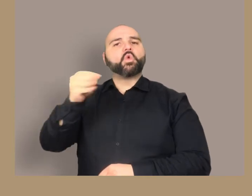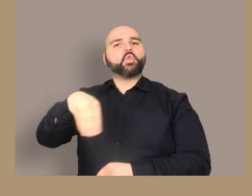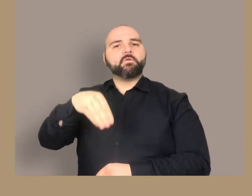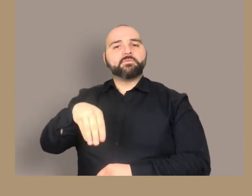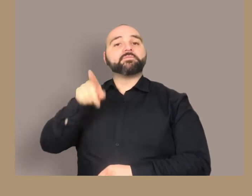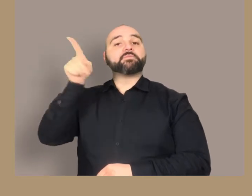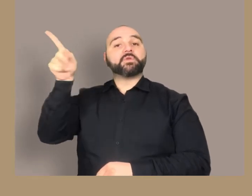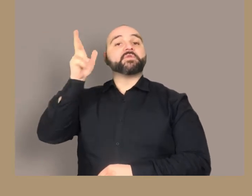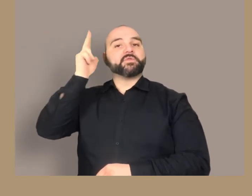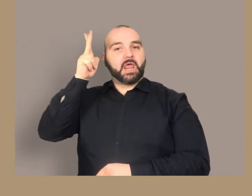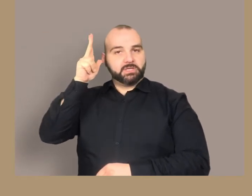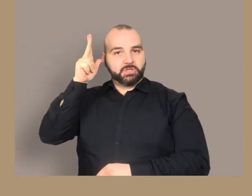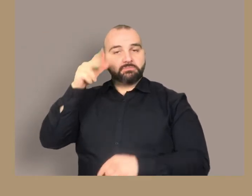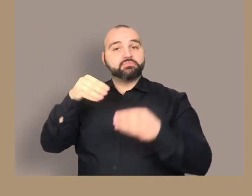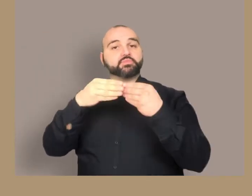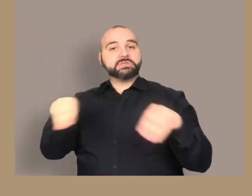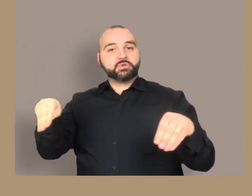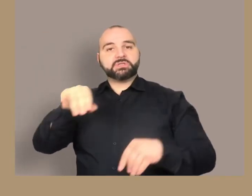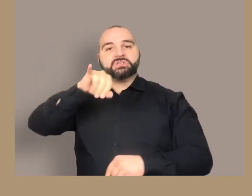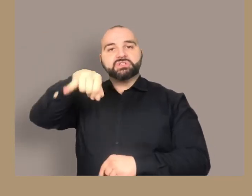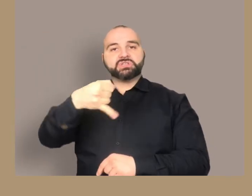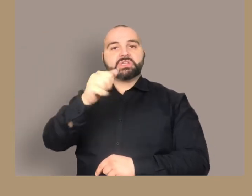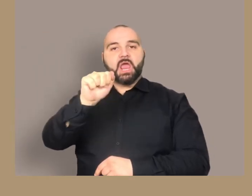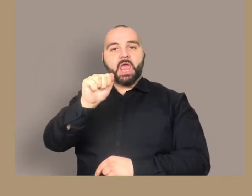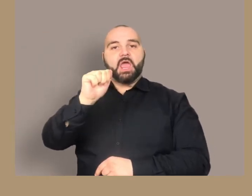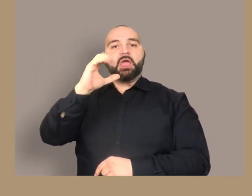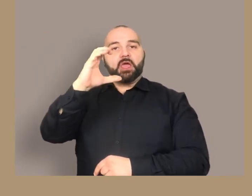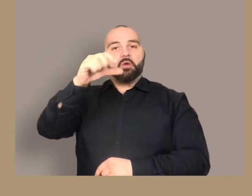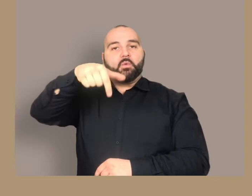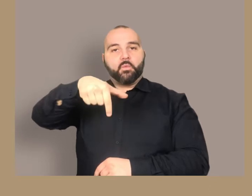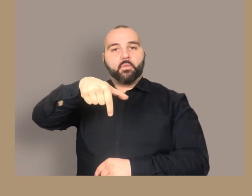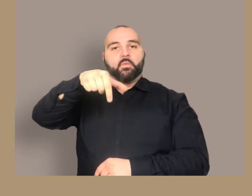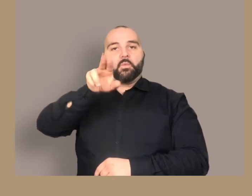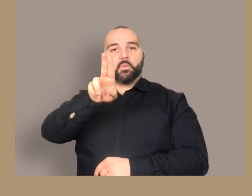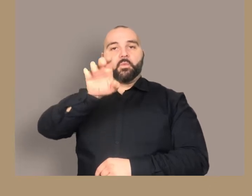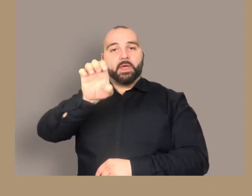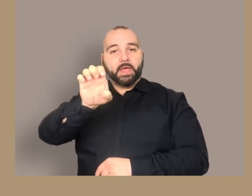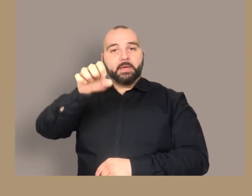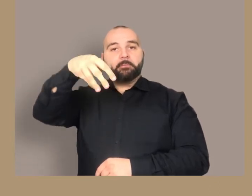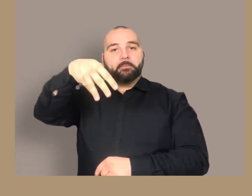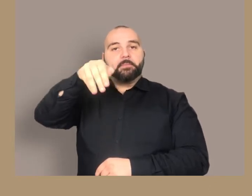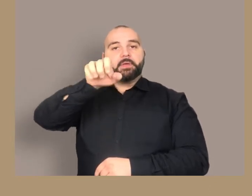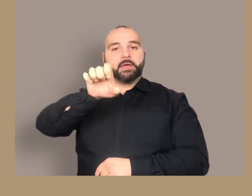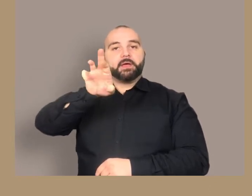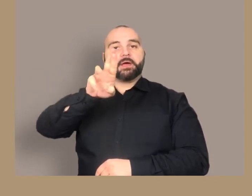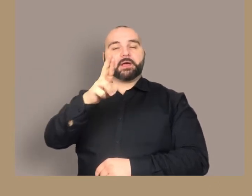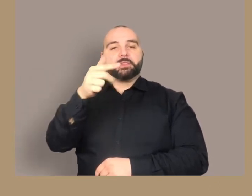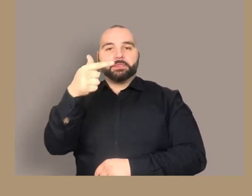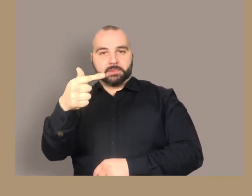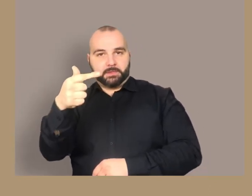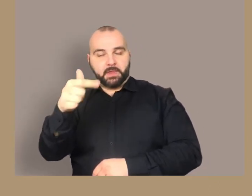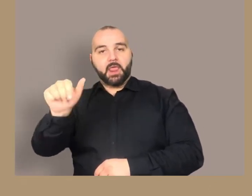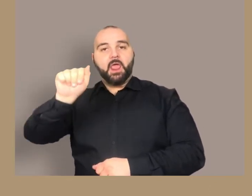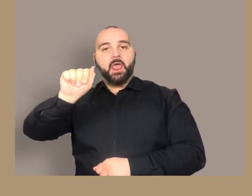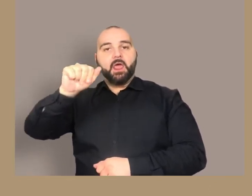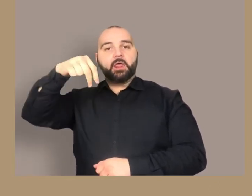Tempera e colla su tela di lino montata su legno, centimetri 54,7 x 43